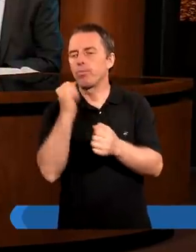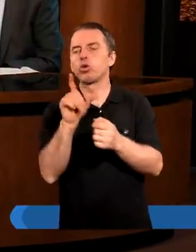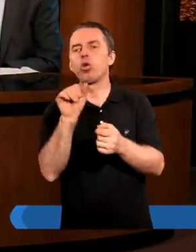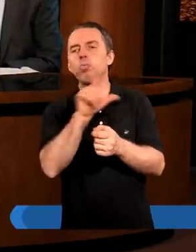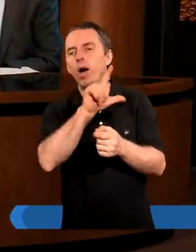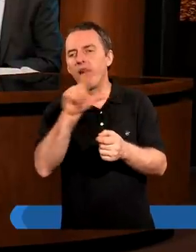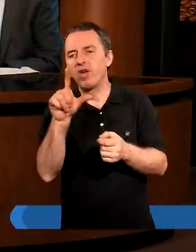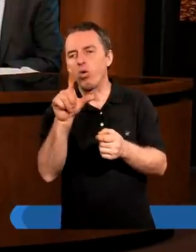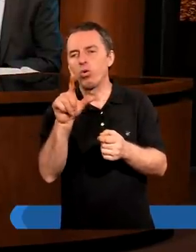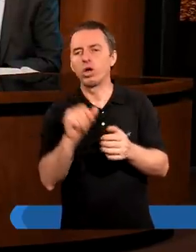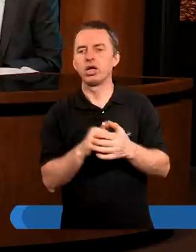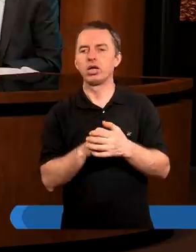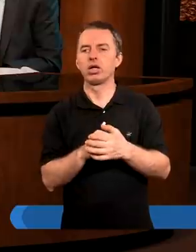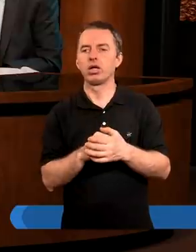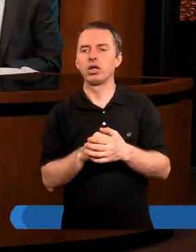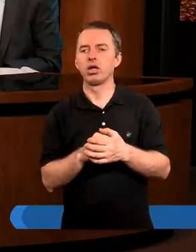Paweł.